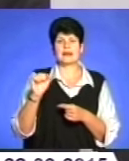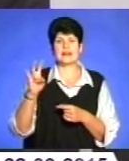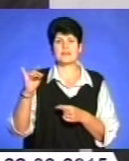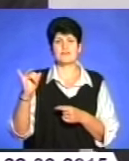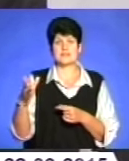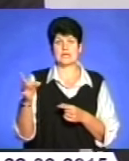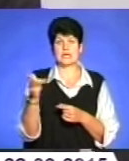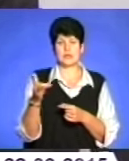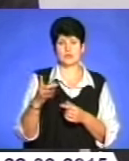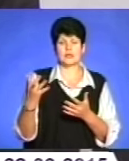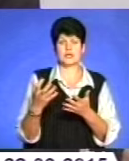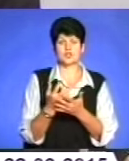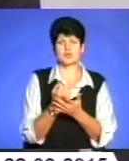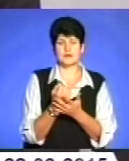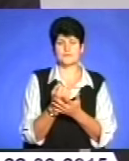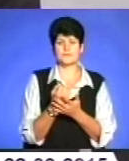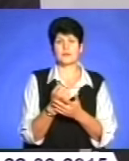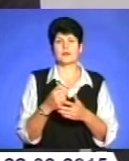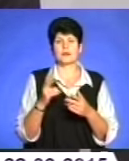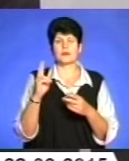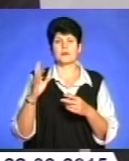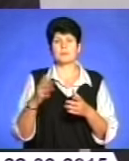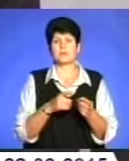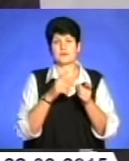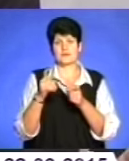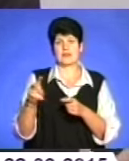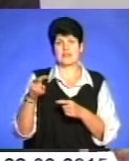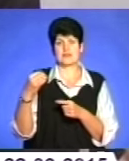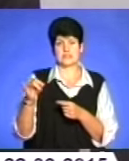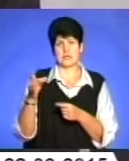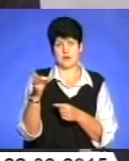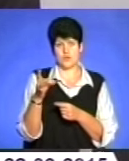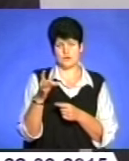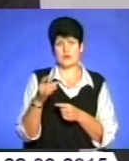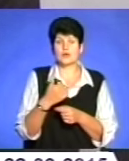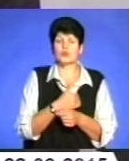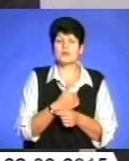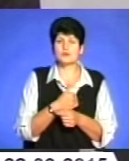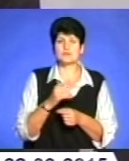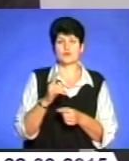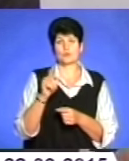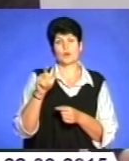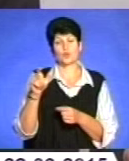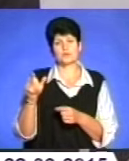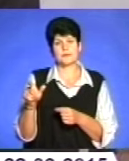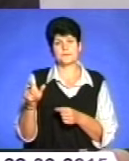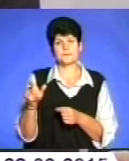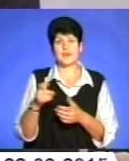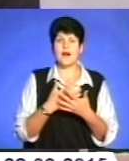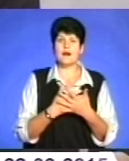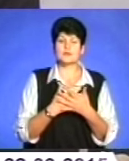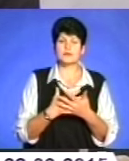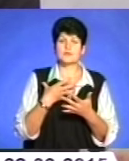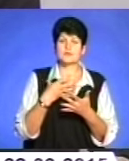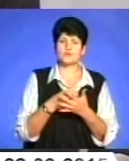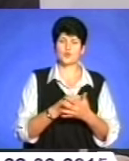нашому цьому списку, тобто ми її чекаємо і будемо переселяти в Леновецький район. Але хотілося, щоб люди все-таки активність,